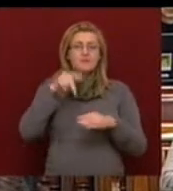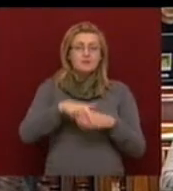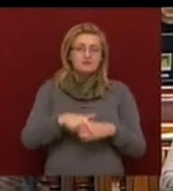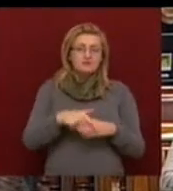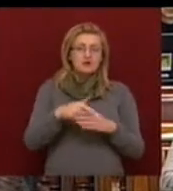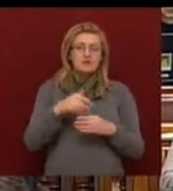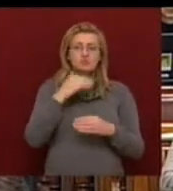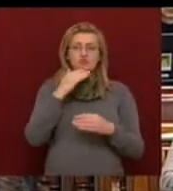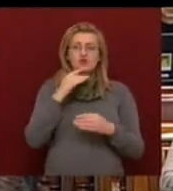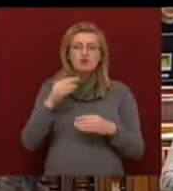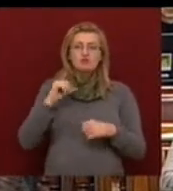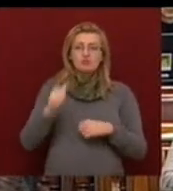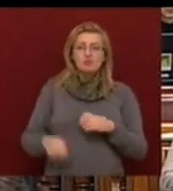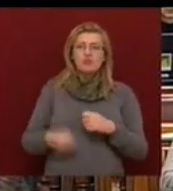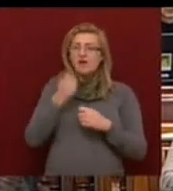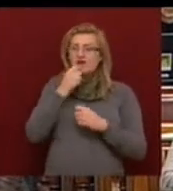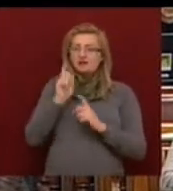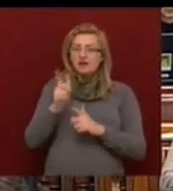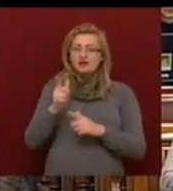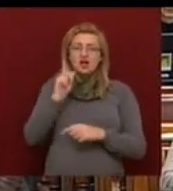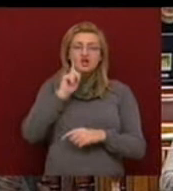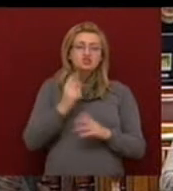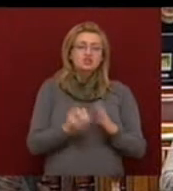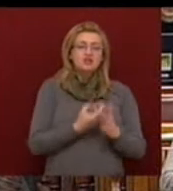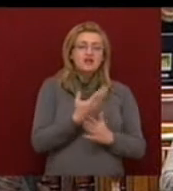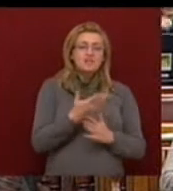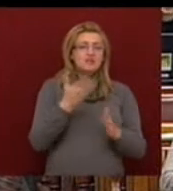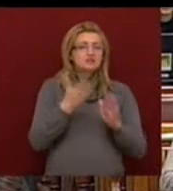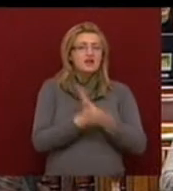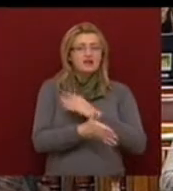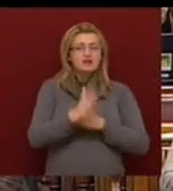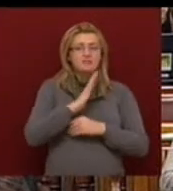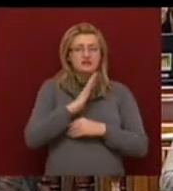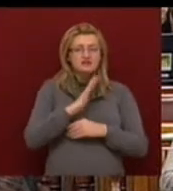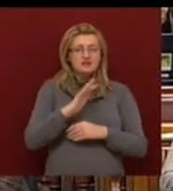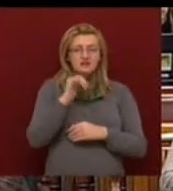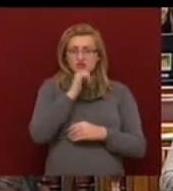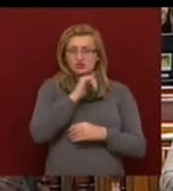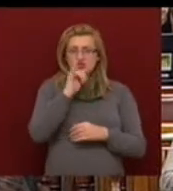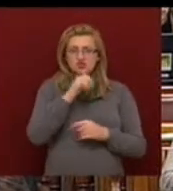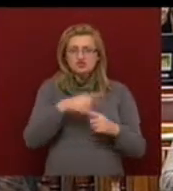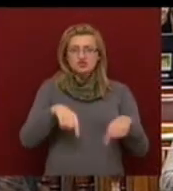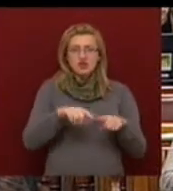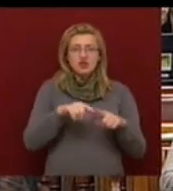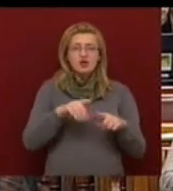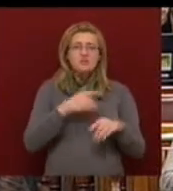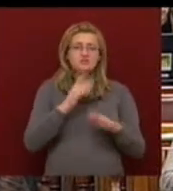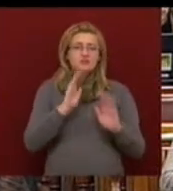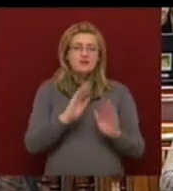az udvari tőkét, esélyteremtés helyett kriminalizáció az annyit is érő, nincs telenek osztályrésze. A